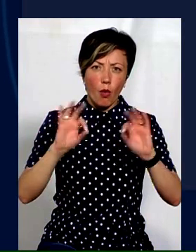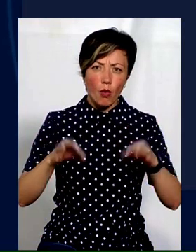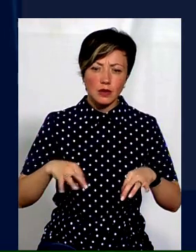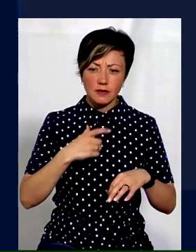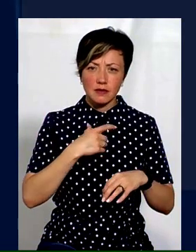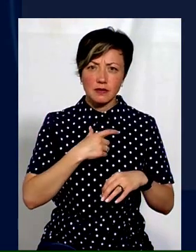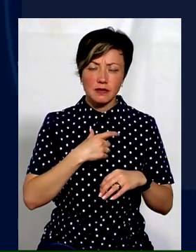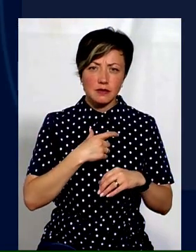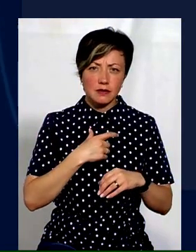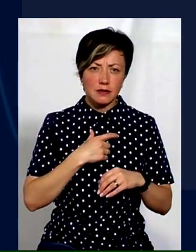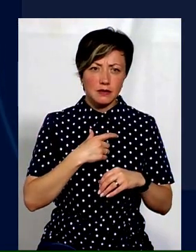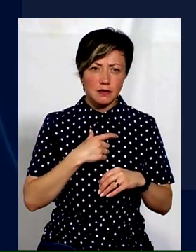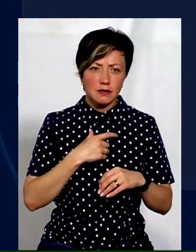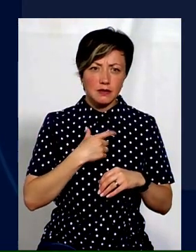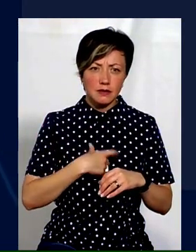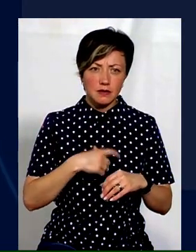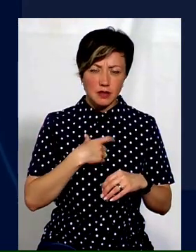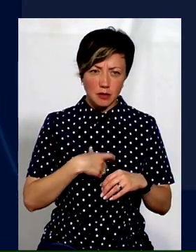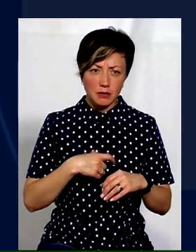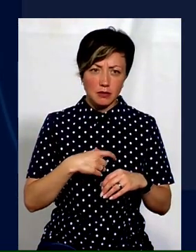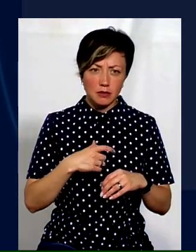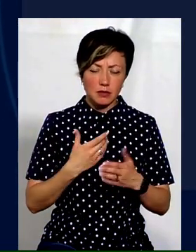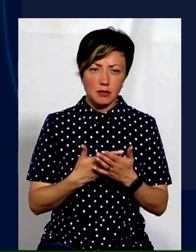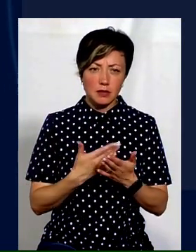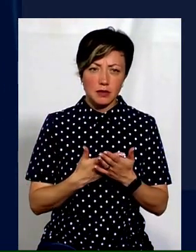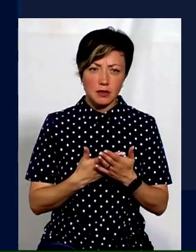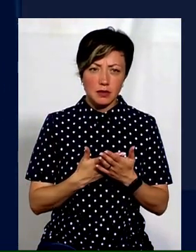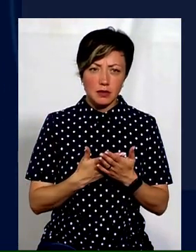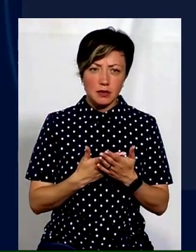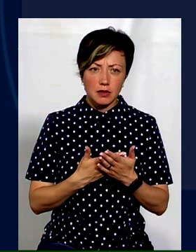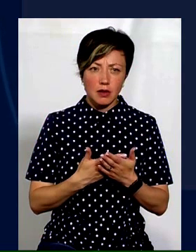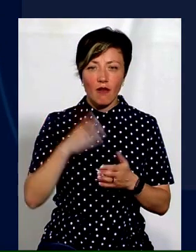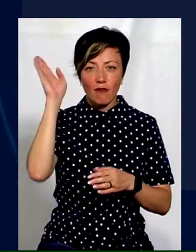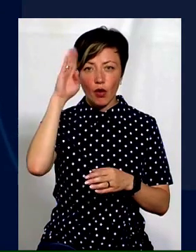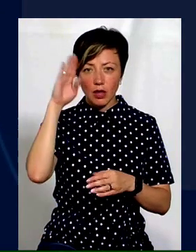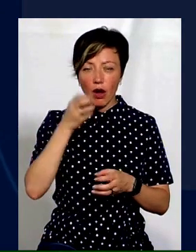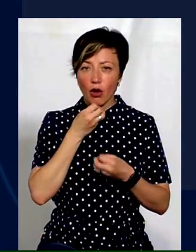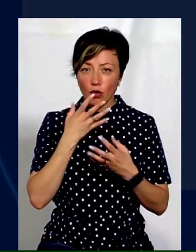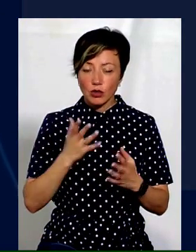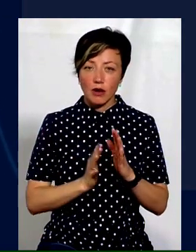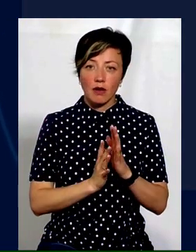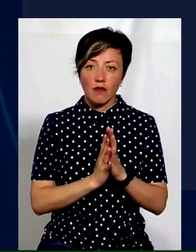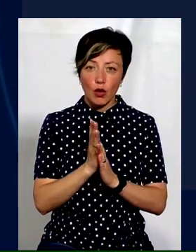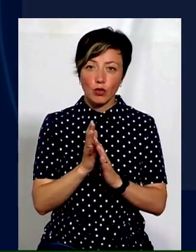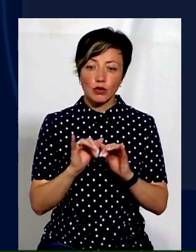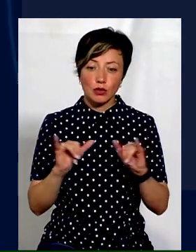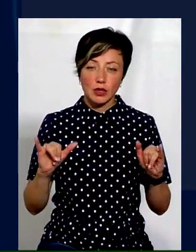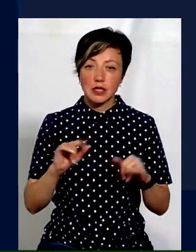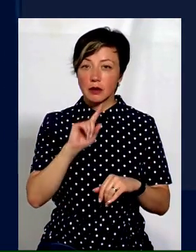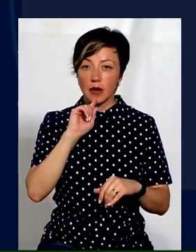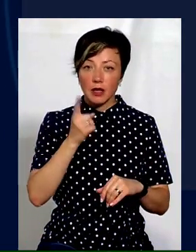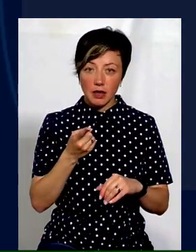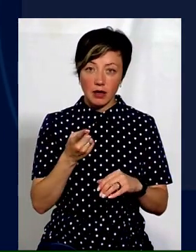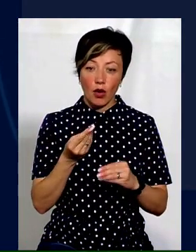все зробило правильно, натурально все зробило правильно, то слухалась в неї хороша вода. Відома, свої гроші повністю за перший рік